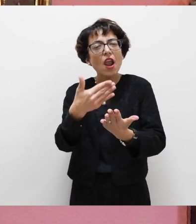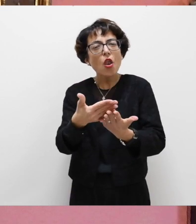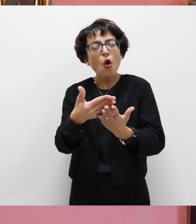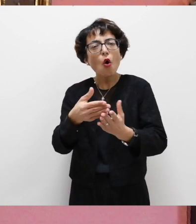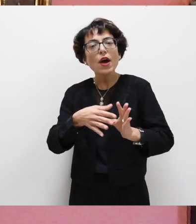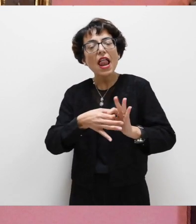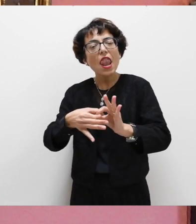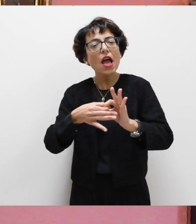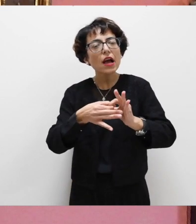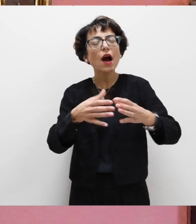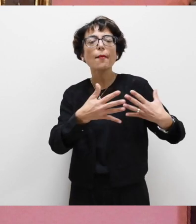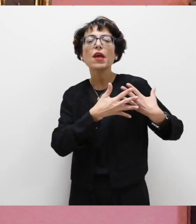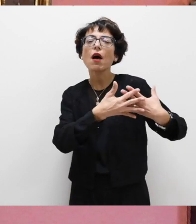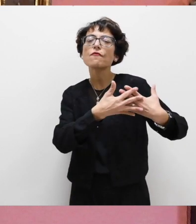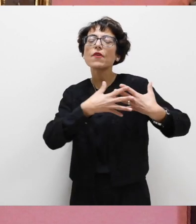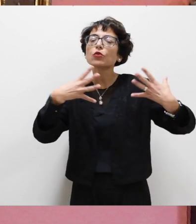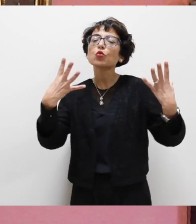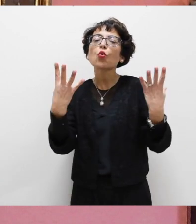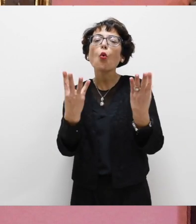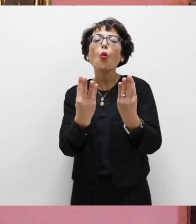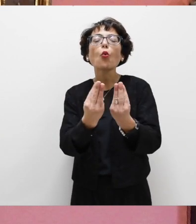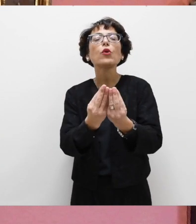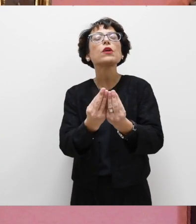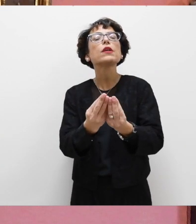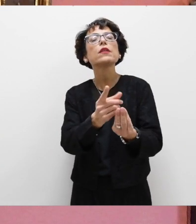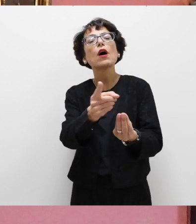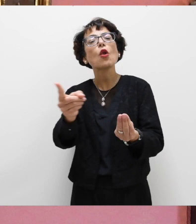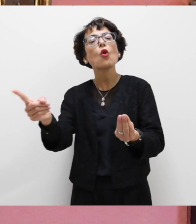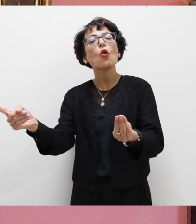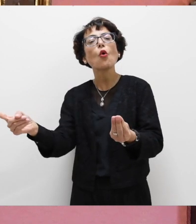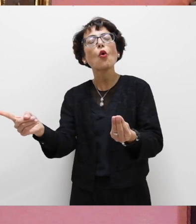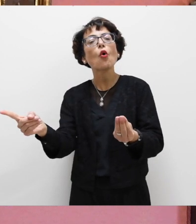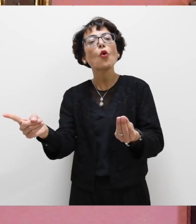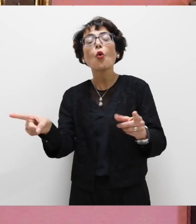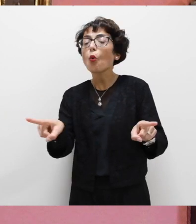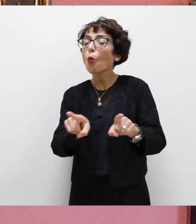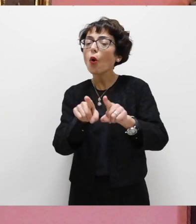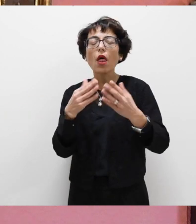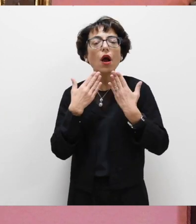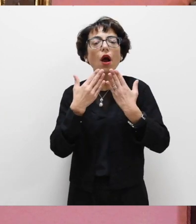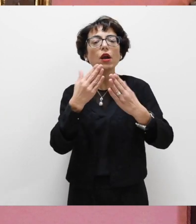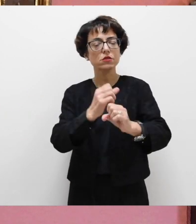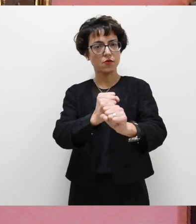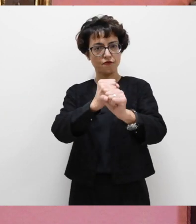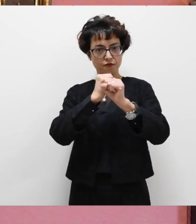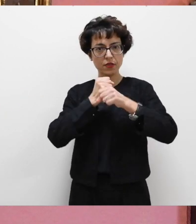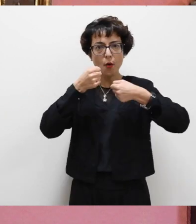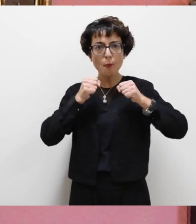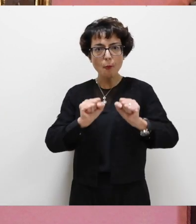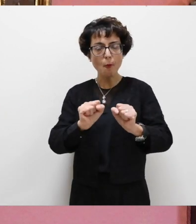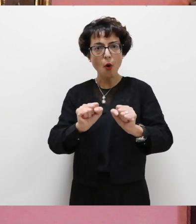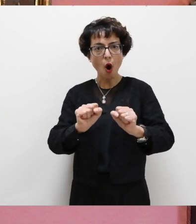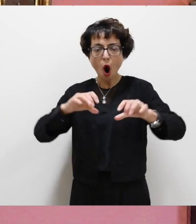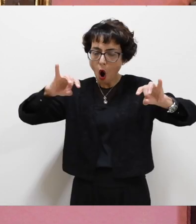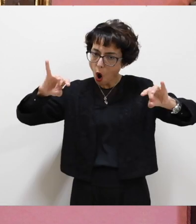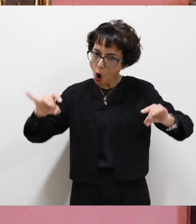legami di affetto che ci tengono uniti a loro. Così, come sul fronte della fede, possono costituire un'occasione